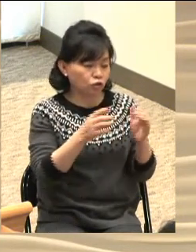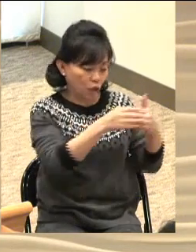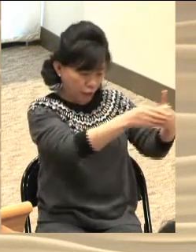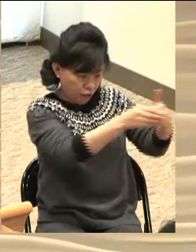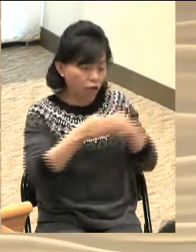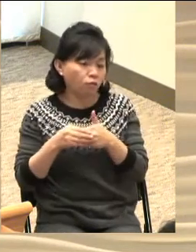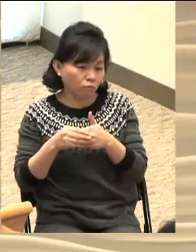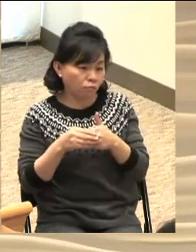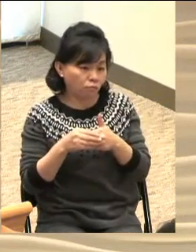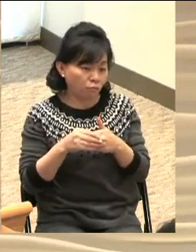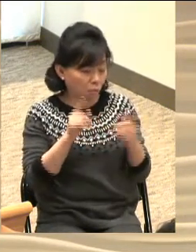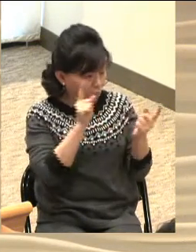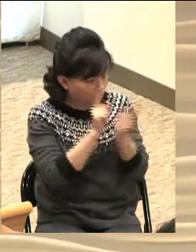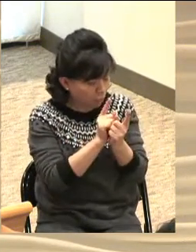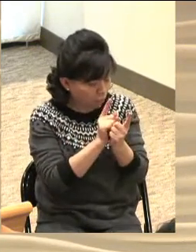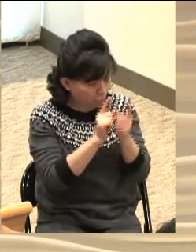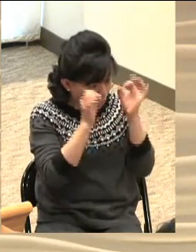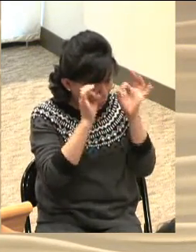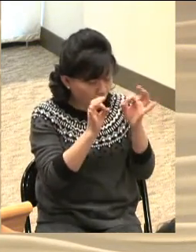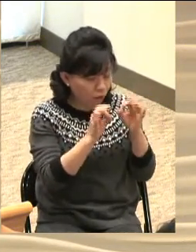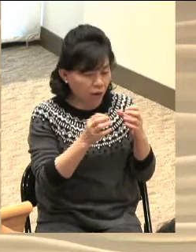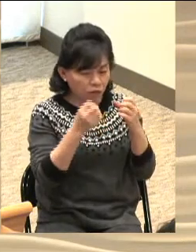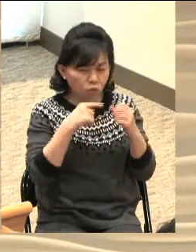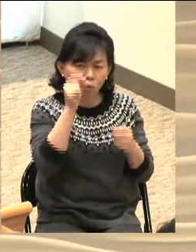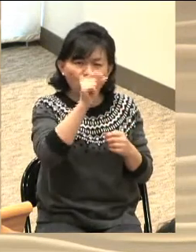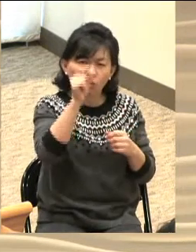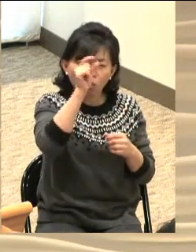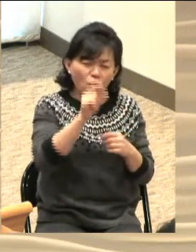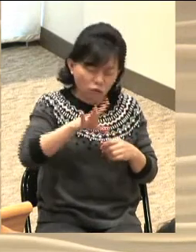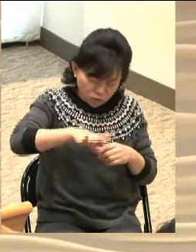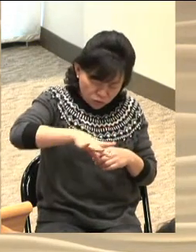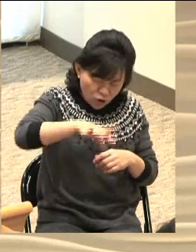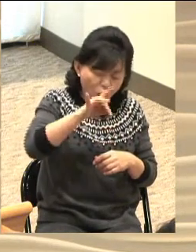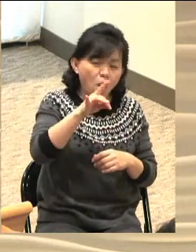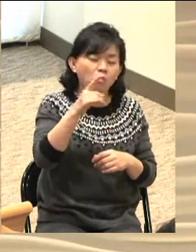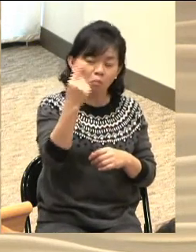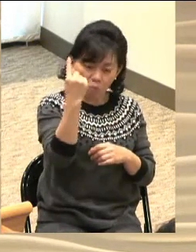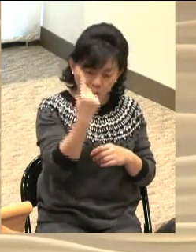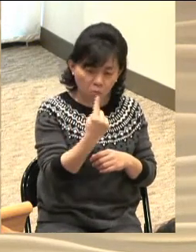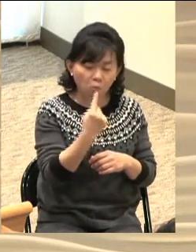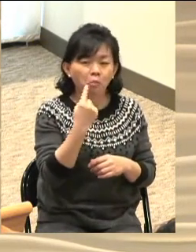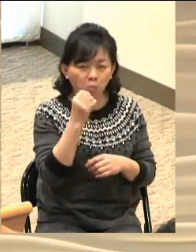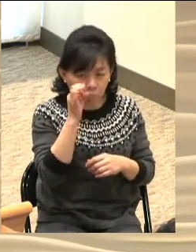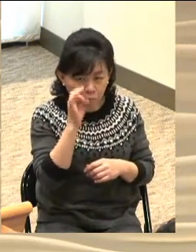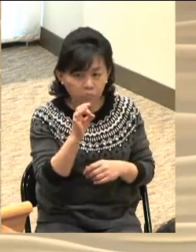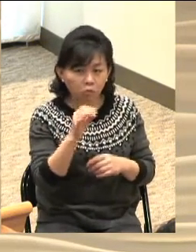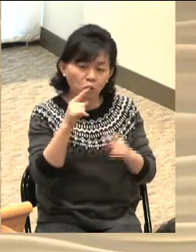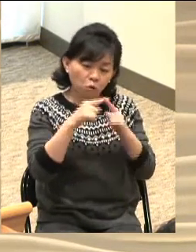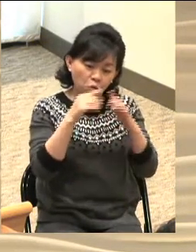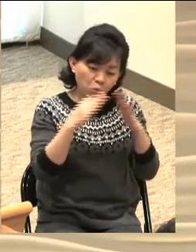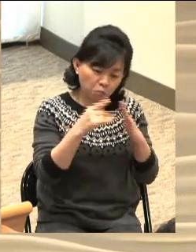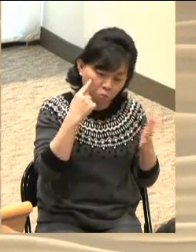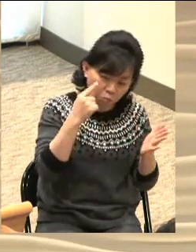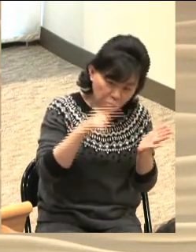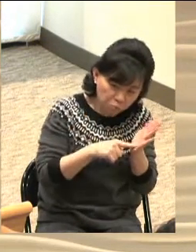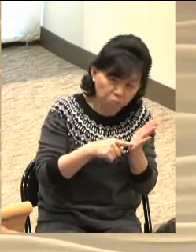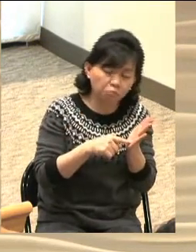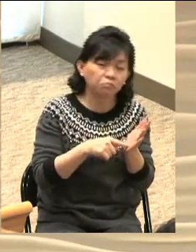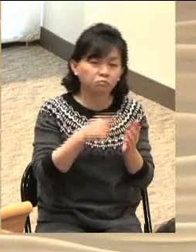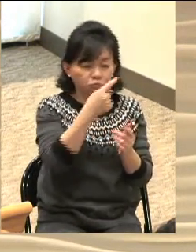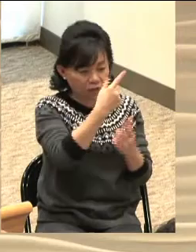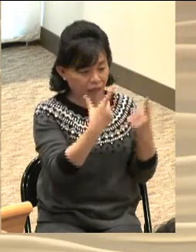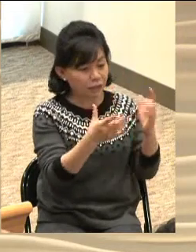만나보니까 태어나서 교회라는 데를 처음 왔다는 거예요 그렇게 교회를 방문한 친구가